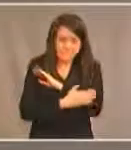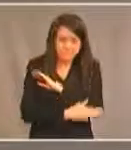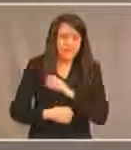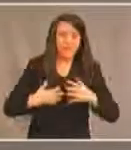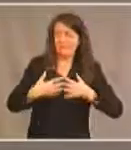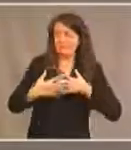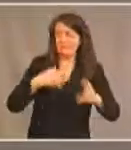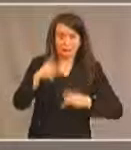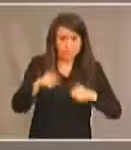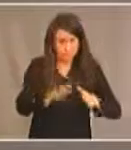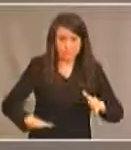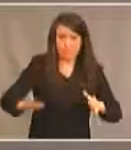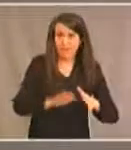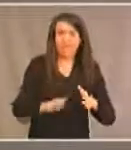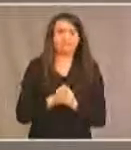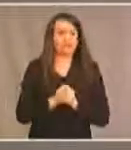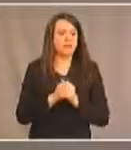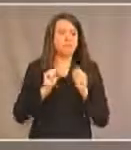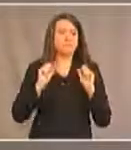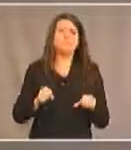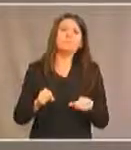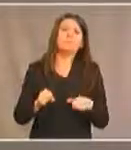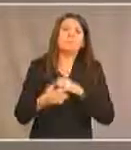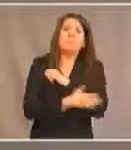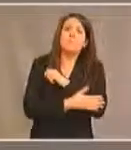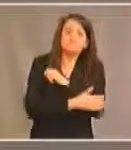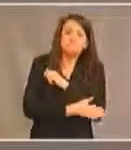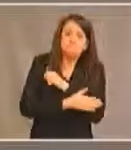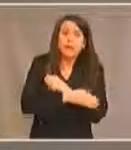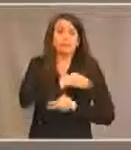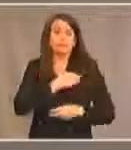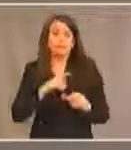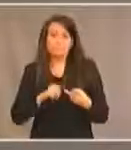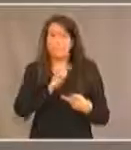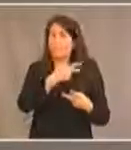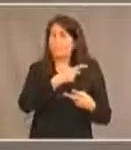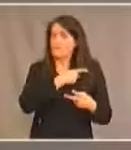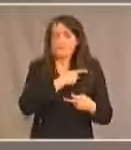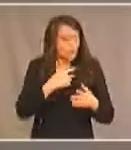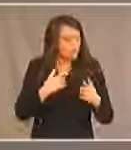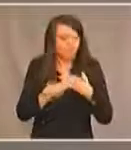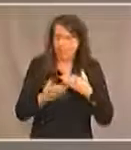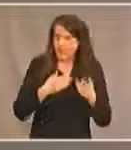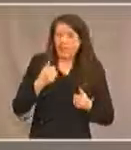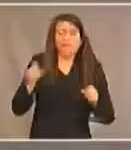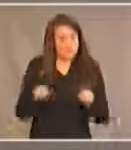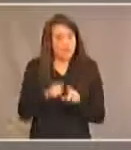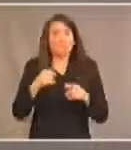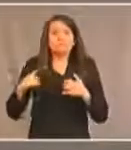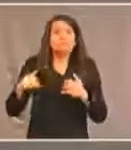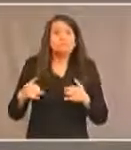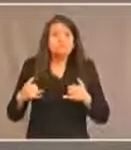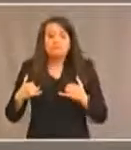espaces publics, qu'ils soient des parcs municipaux, provinciaux ou même un terrain de jeu